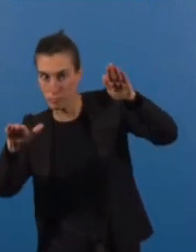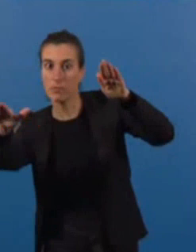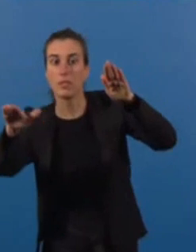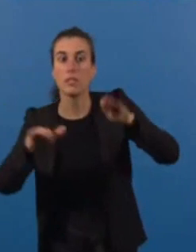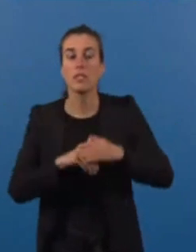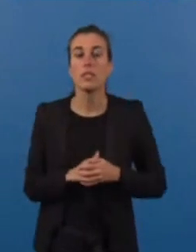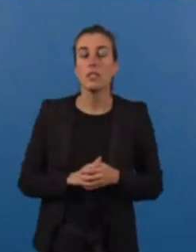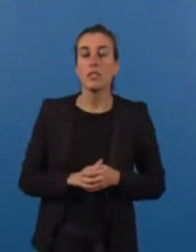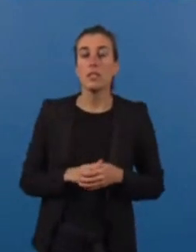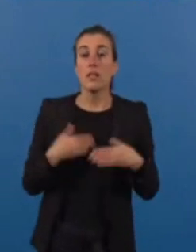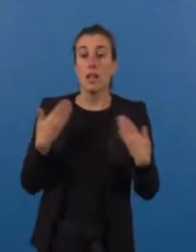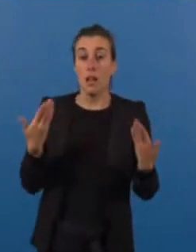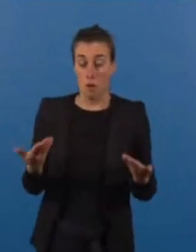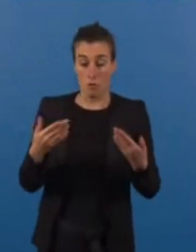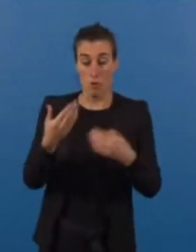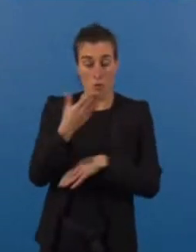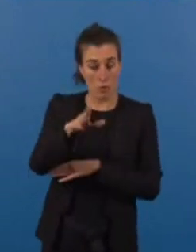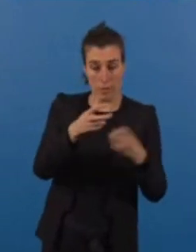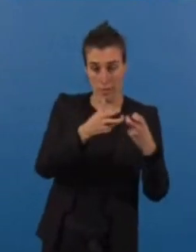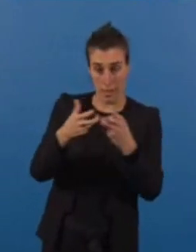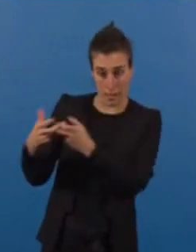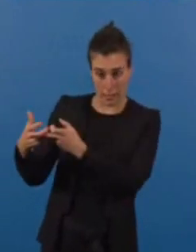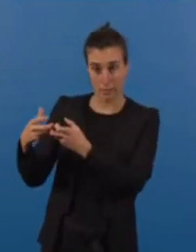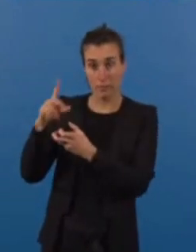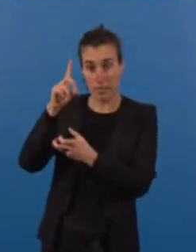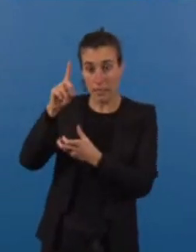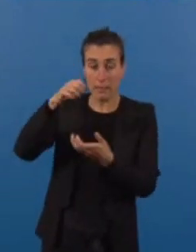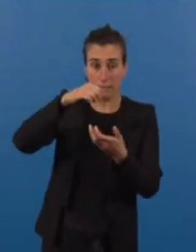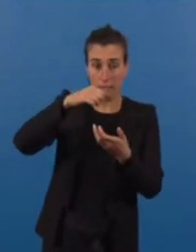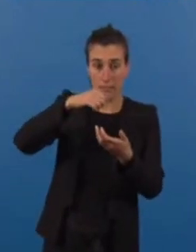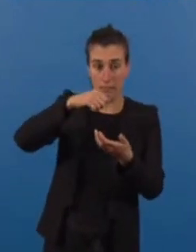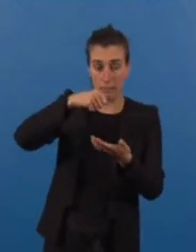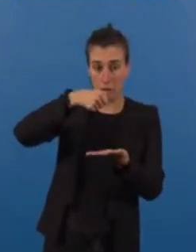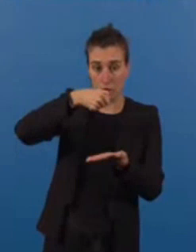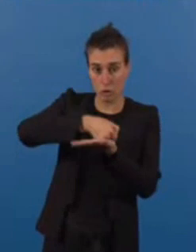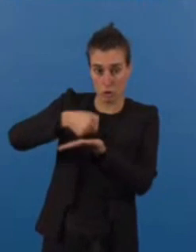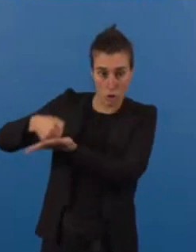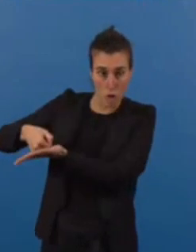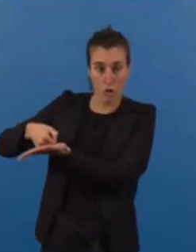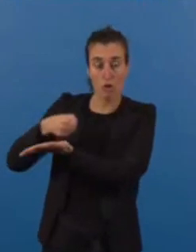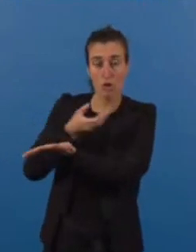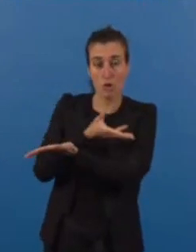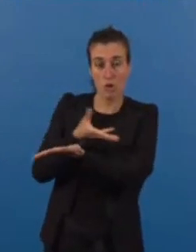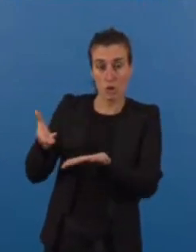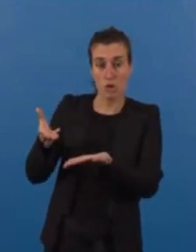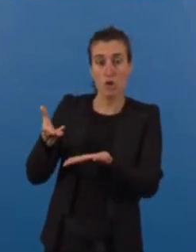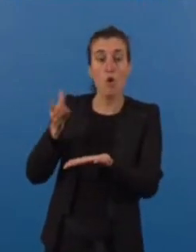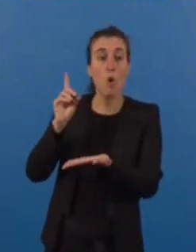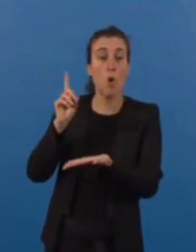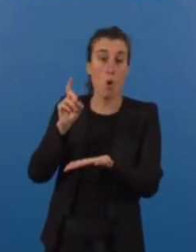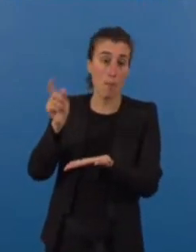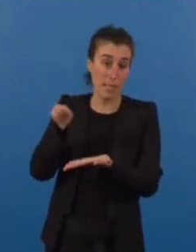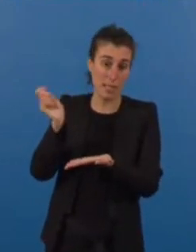'actualisations sur d'autres tarifs, mais aussi sur les seuils de tarification sociale de l'eau, qui est pour rappel un véritable